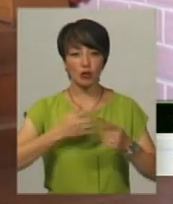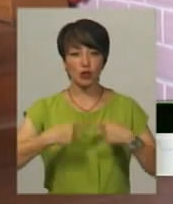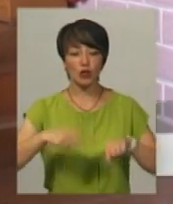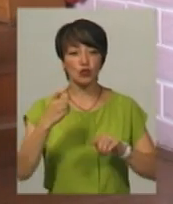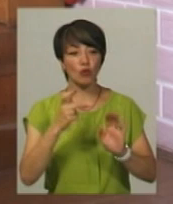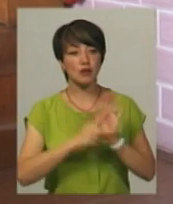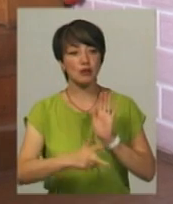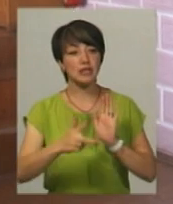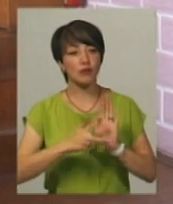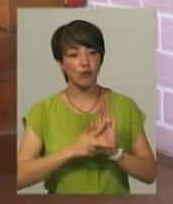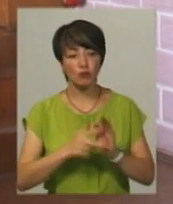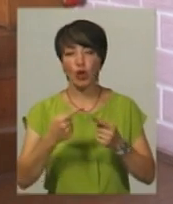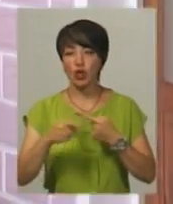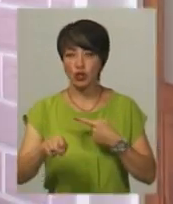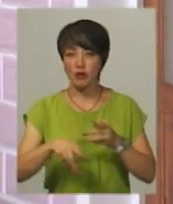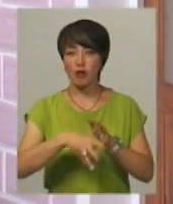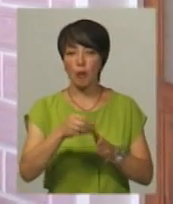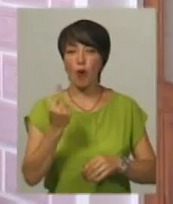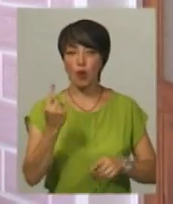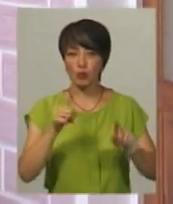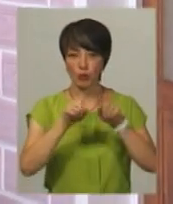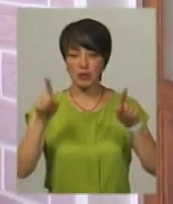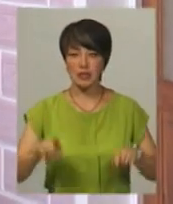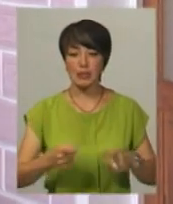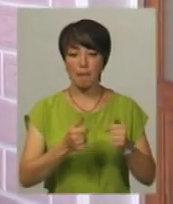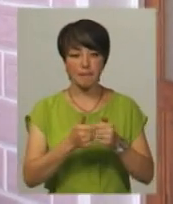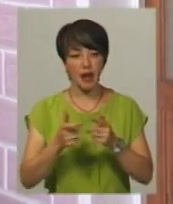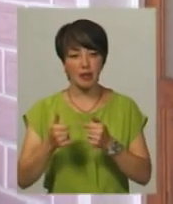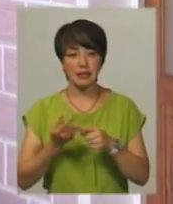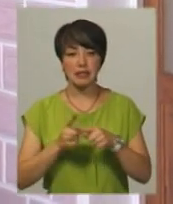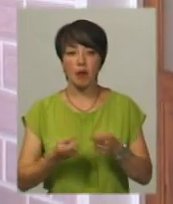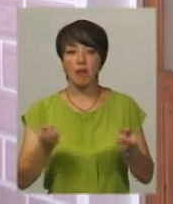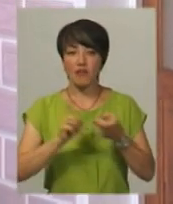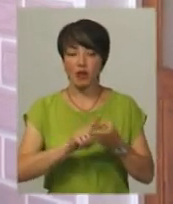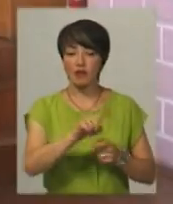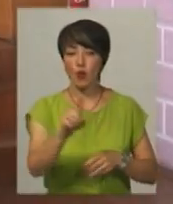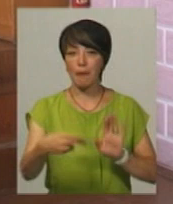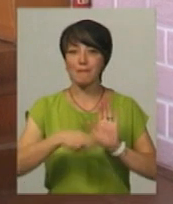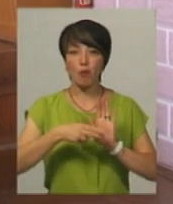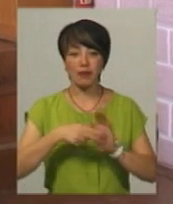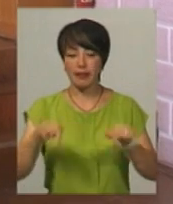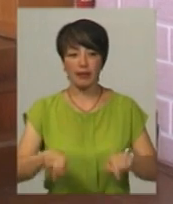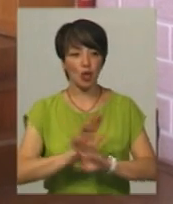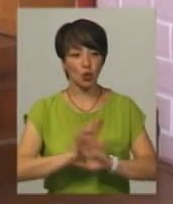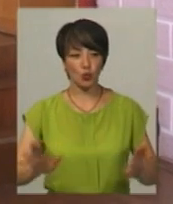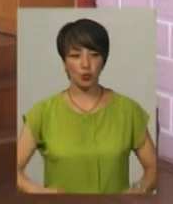188-го. Інші голосують по одному бюлетеню за партії. Це пов'язано з тим, що вони прописані не тут.